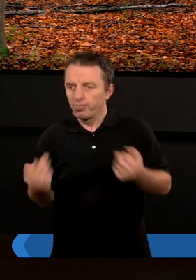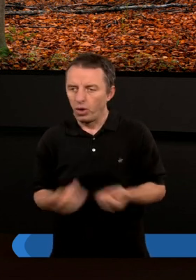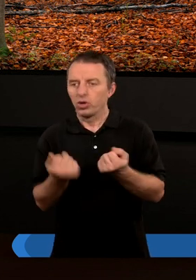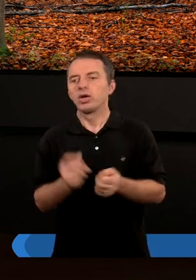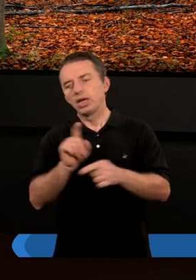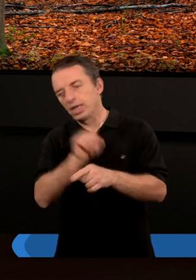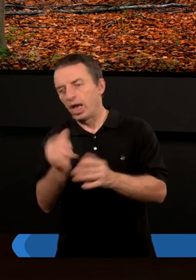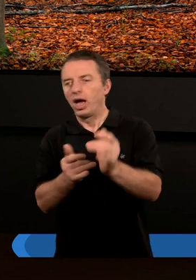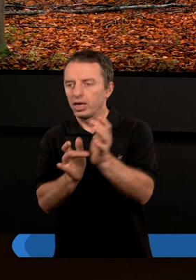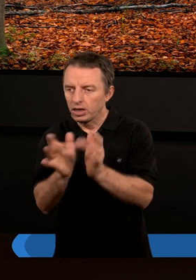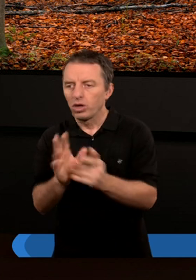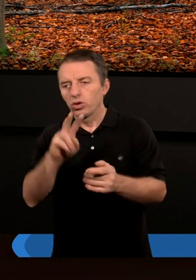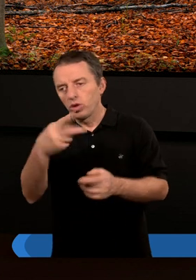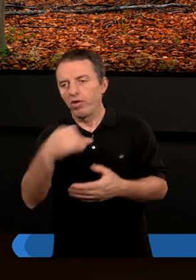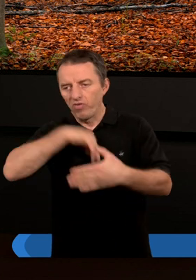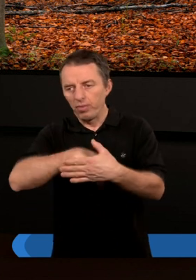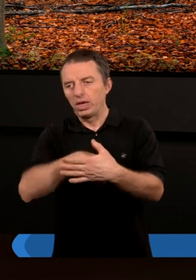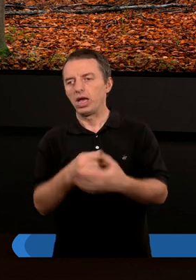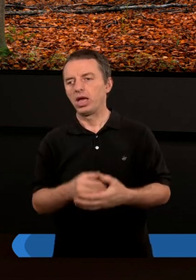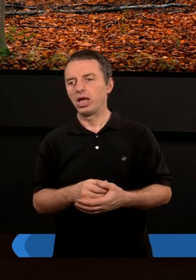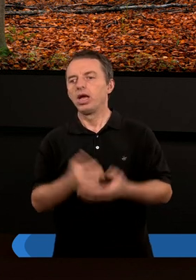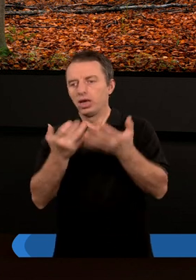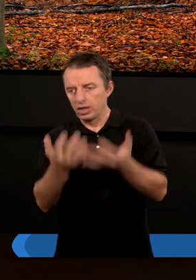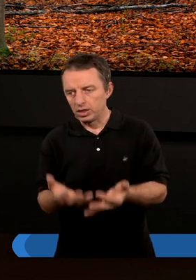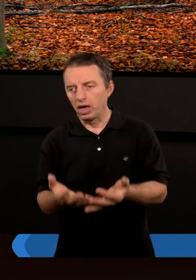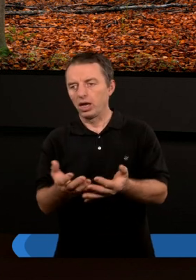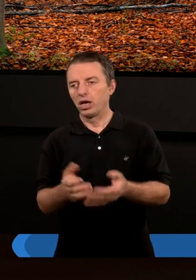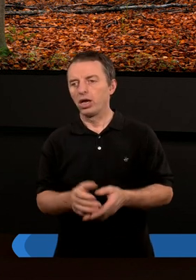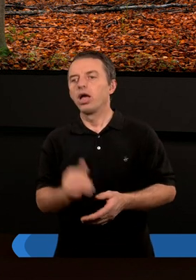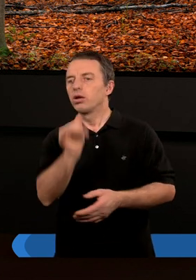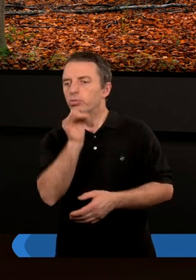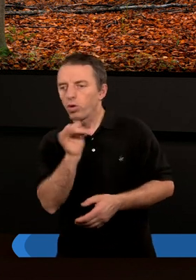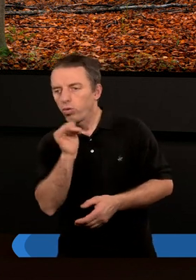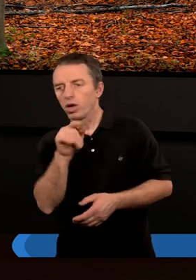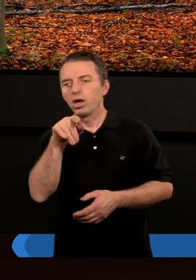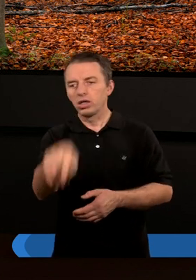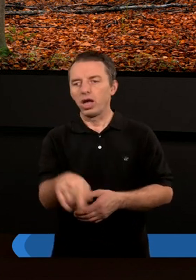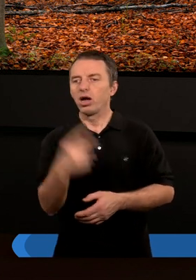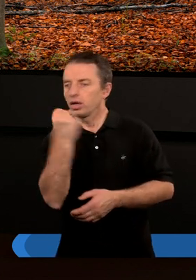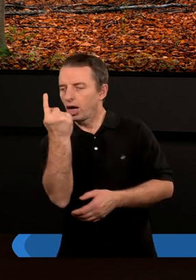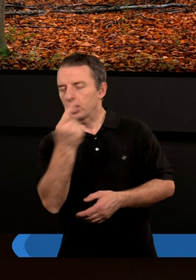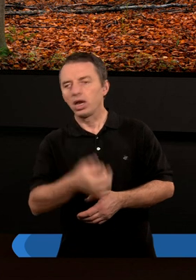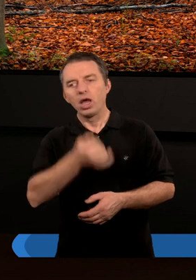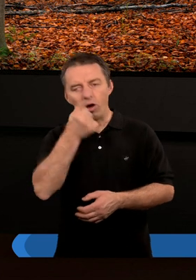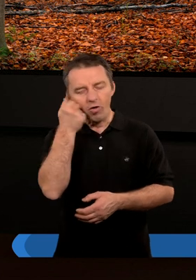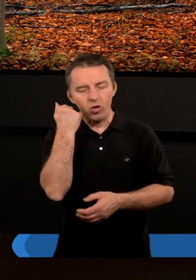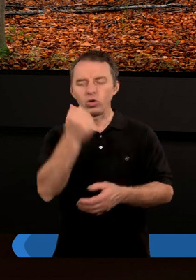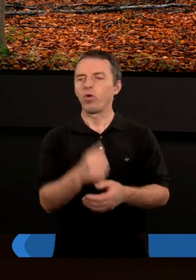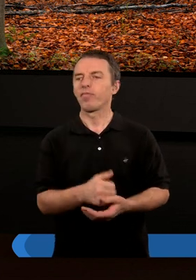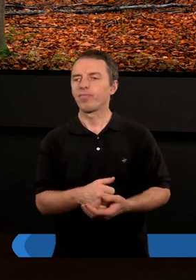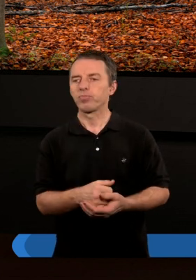podążać za Panem Bogiem, a z drugiej strony coś we mnie chce właśnie spróbować tego zakazanego owocu.